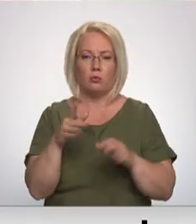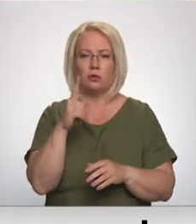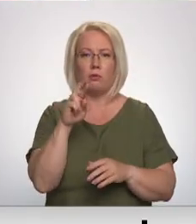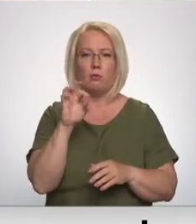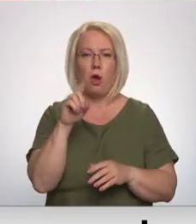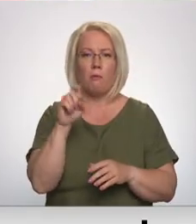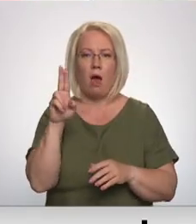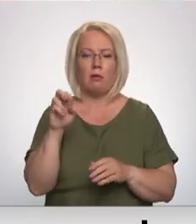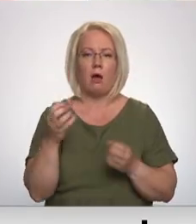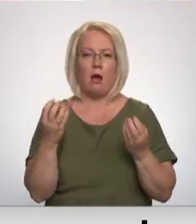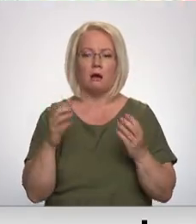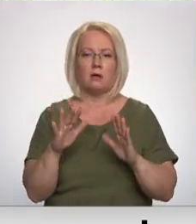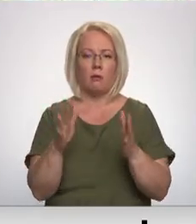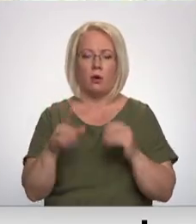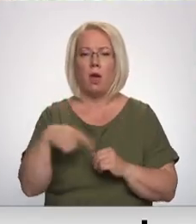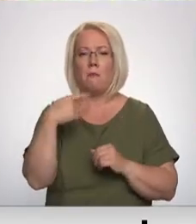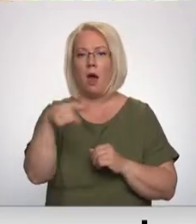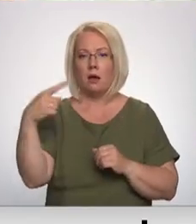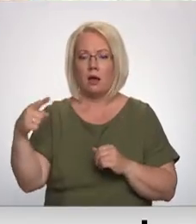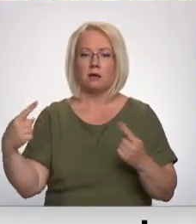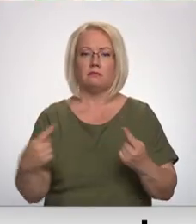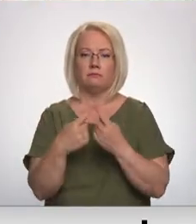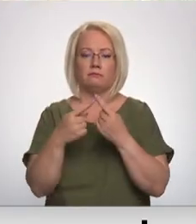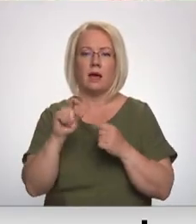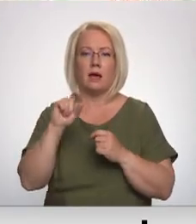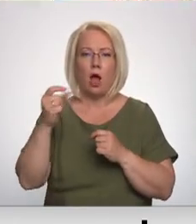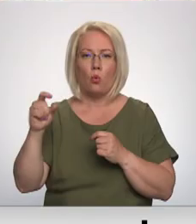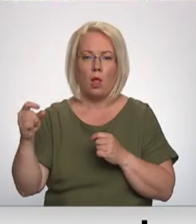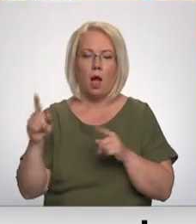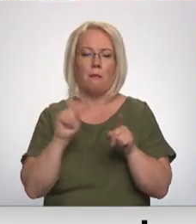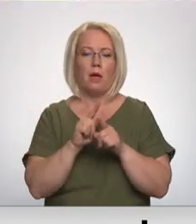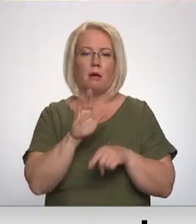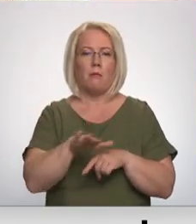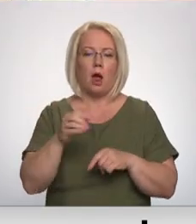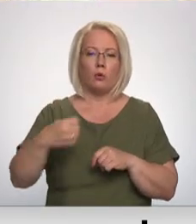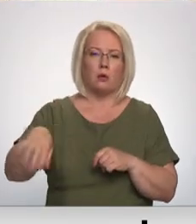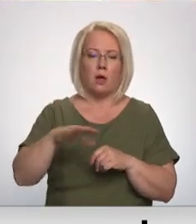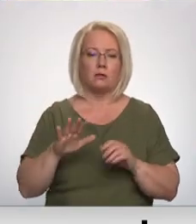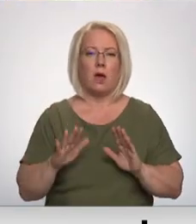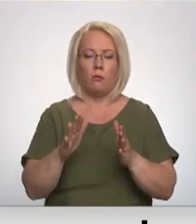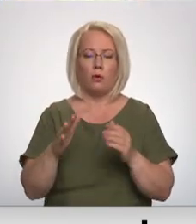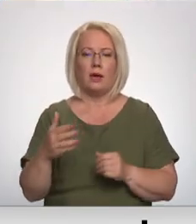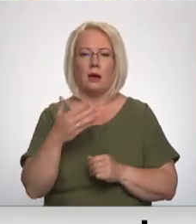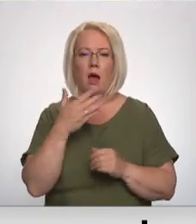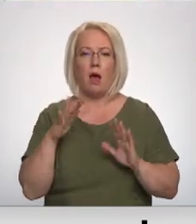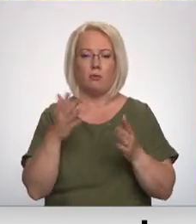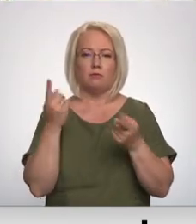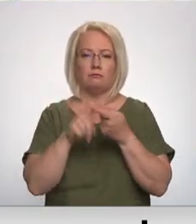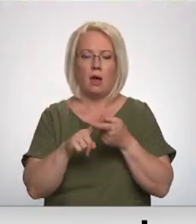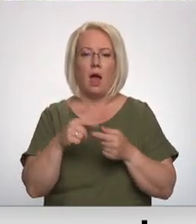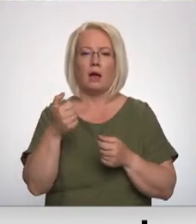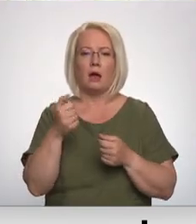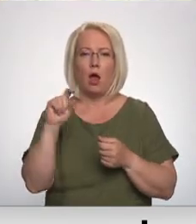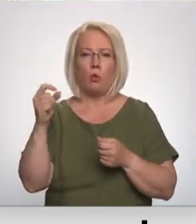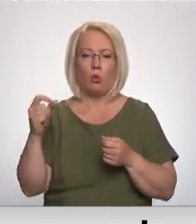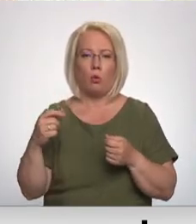apkure. Pārējās katlu mājas tiks piemērotas granulām, bet bērnu dārza apkurēja siltuma sūknis tiks miksēts ar granulu katlu.